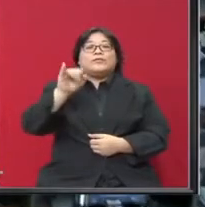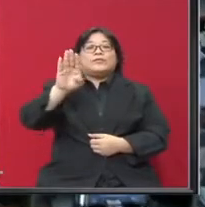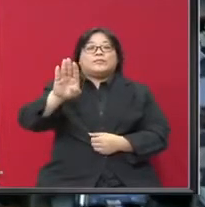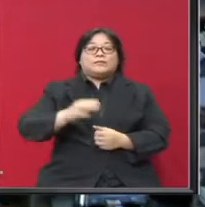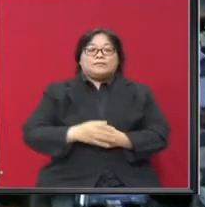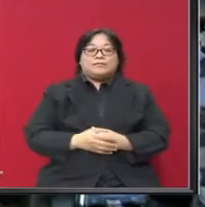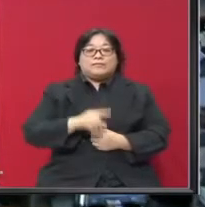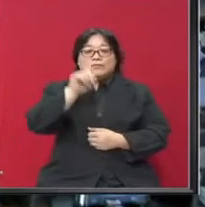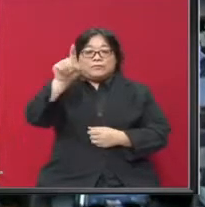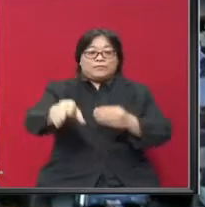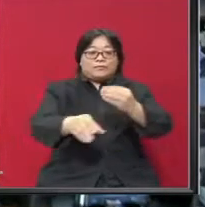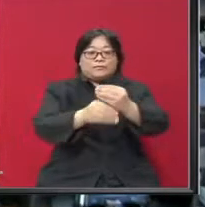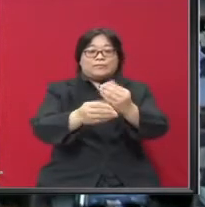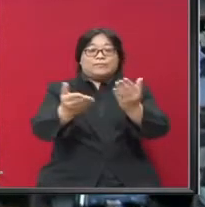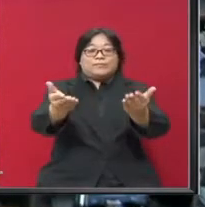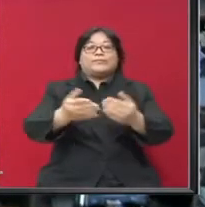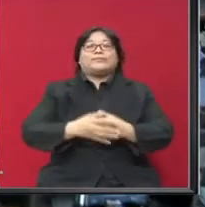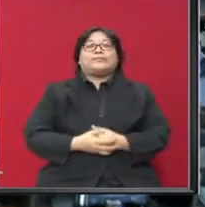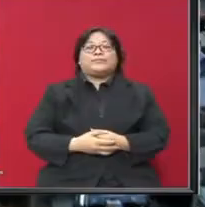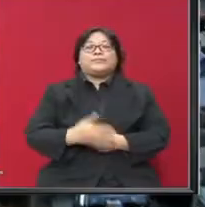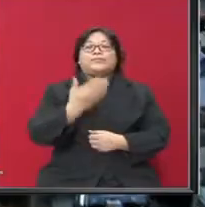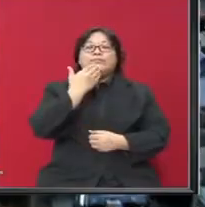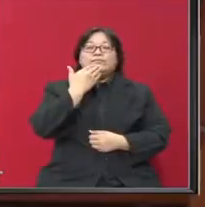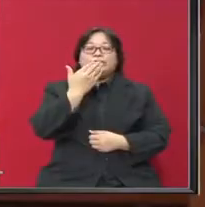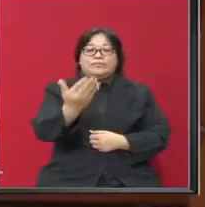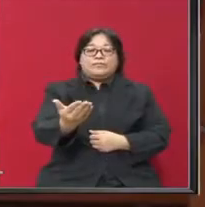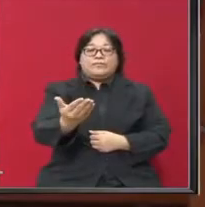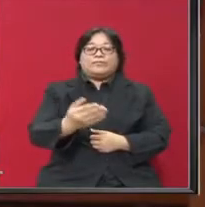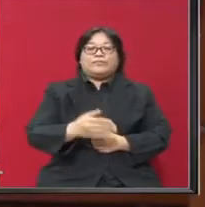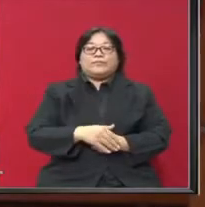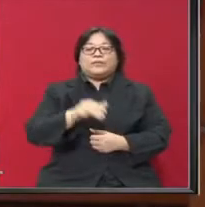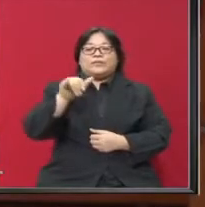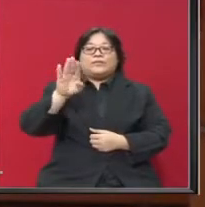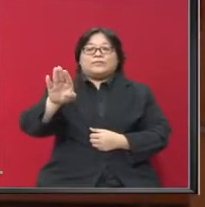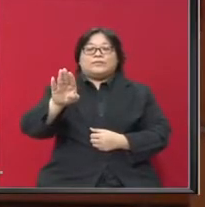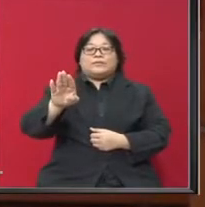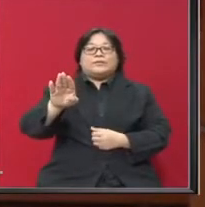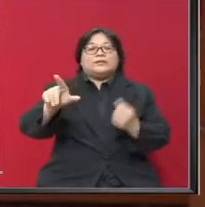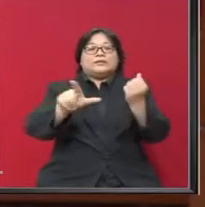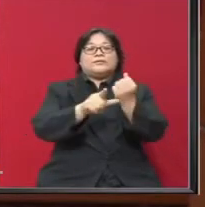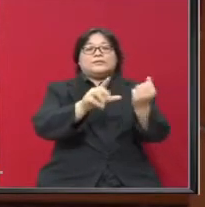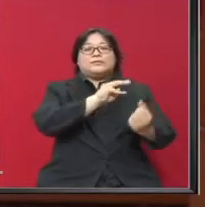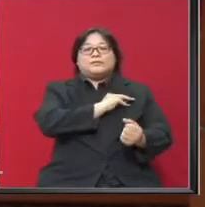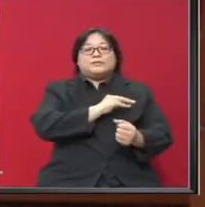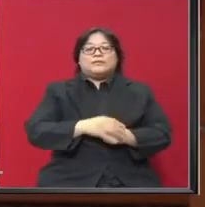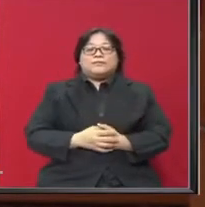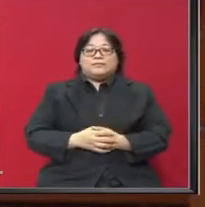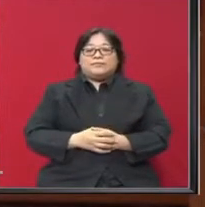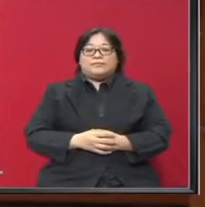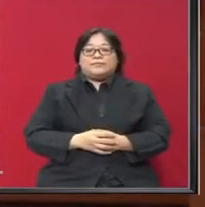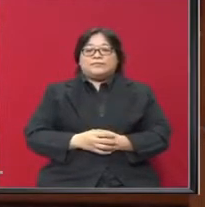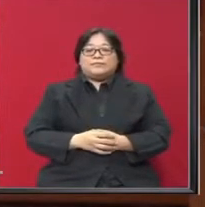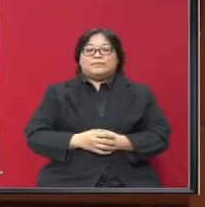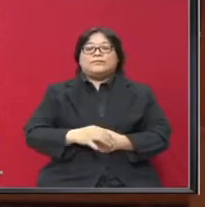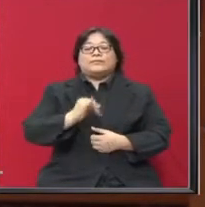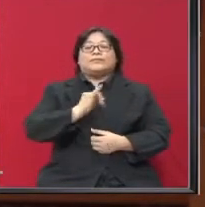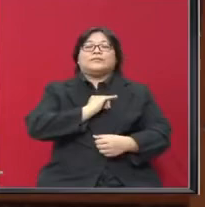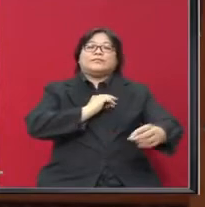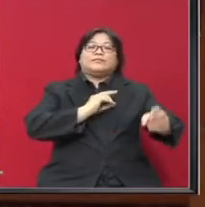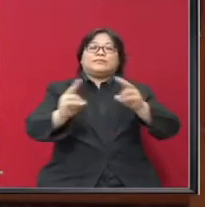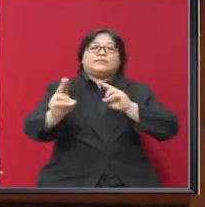Mohd, soalan tambah Silakan Terima kasih, Yang Mohd, Datuk Timbalan Menteri Saya